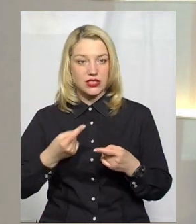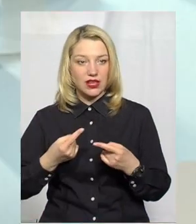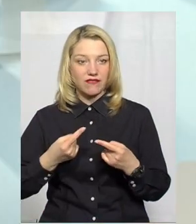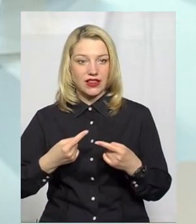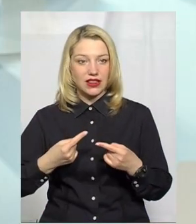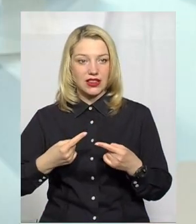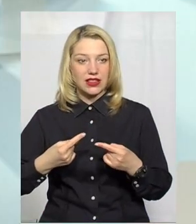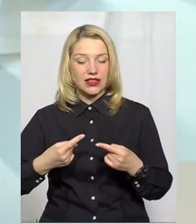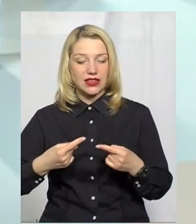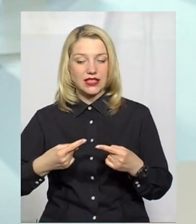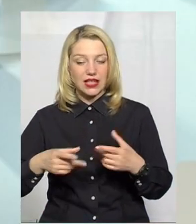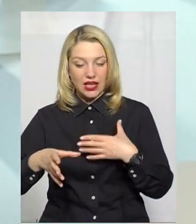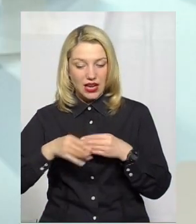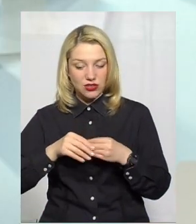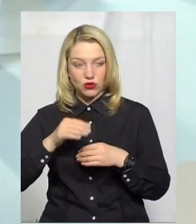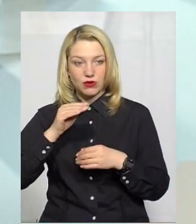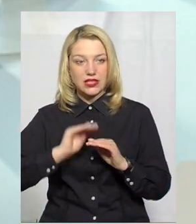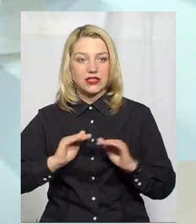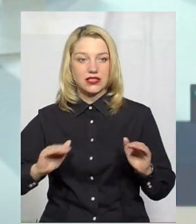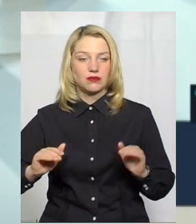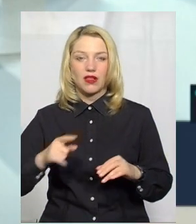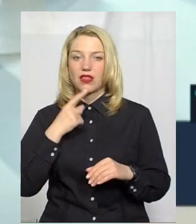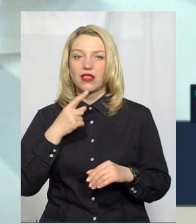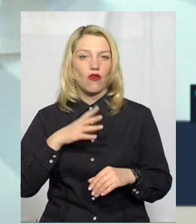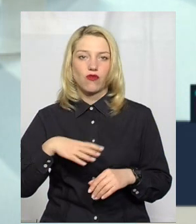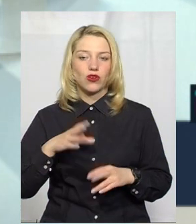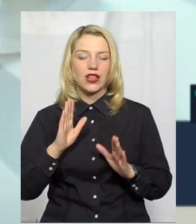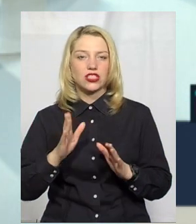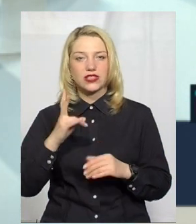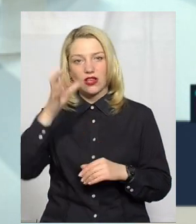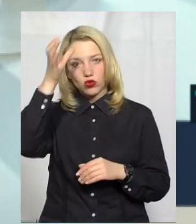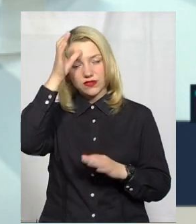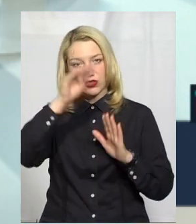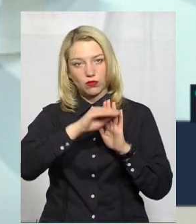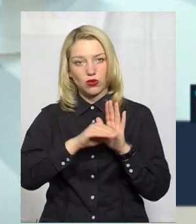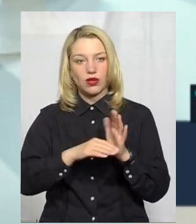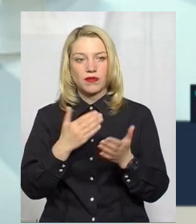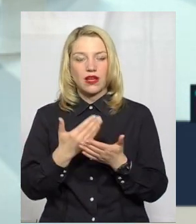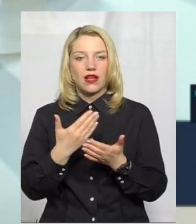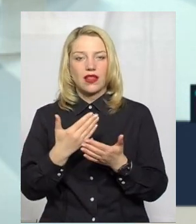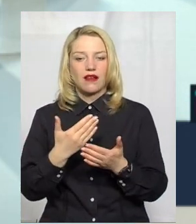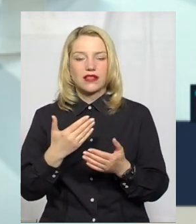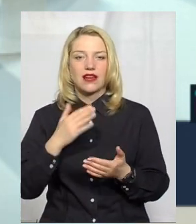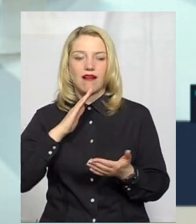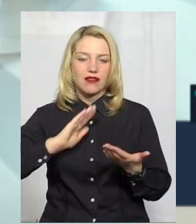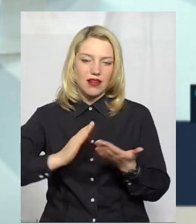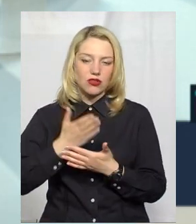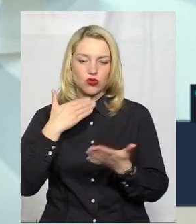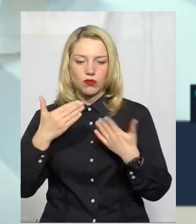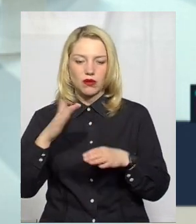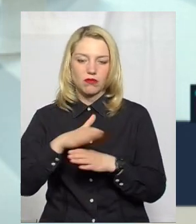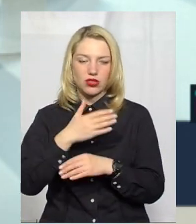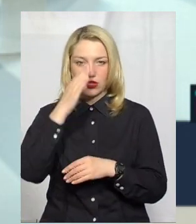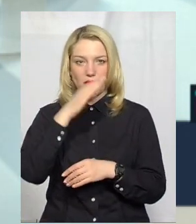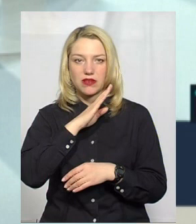навчатися разом з дітьми, я не говорю зараз за освітню, не лише за освітню програму, навіть якість комунікації між батьками і дітьми,